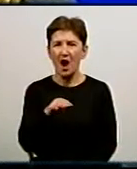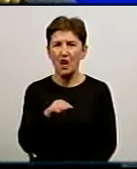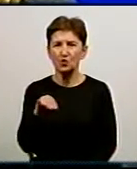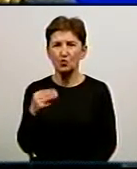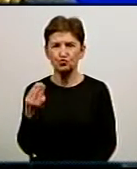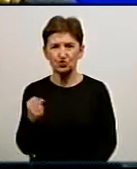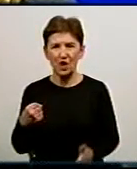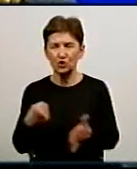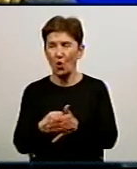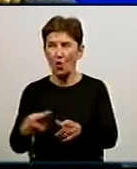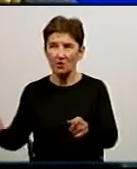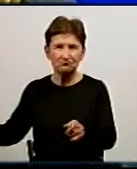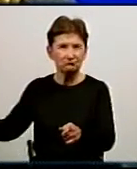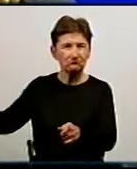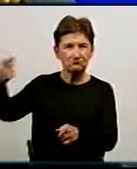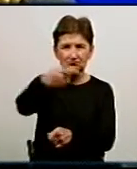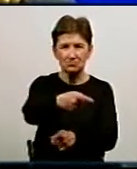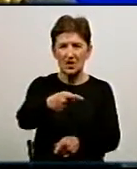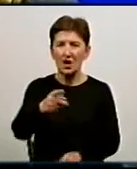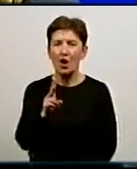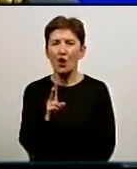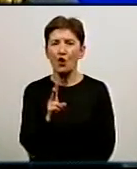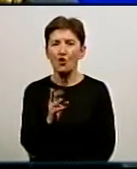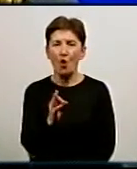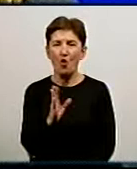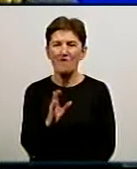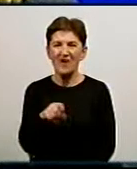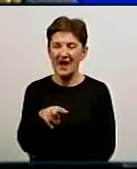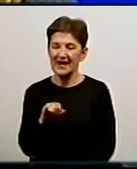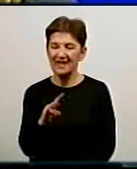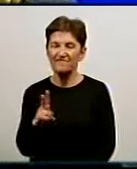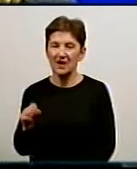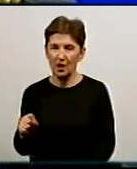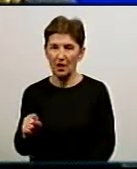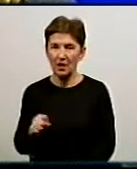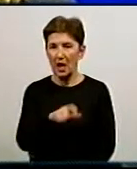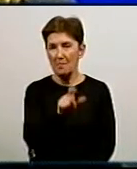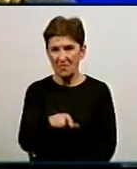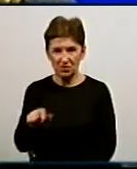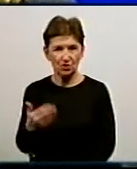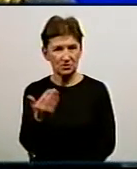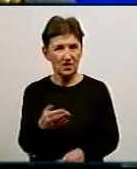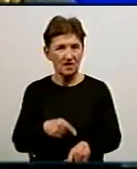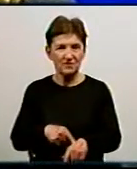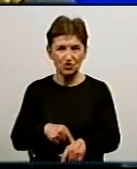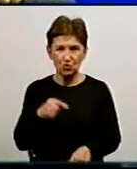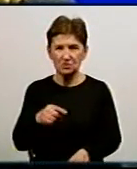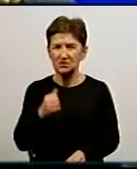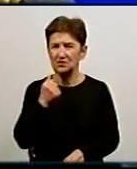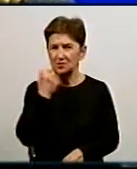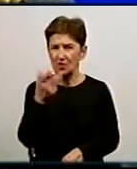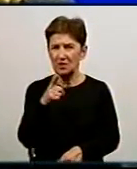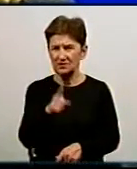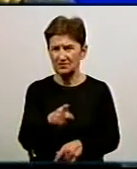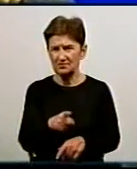до Ковалівки, до 18-м району. Мешканці теж відчули це влітку, коли основна ділянка